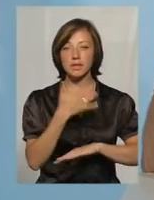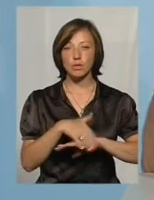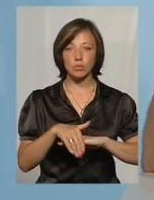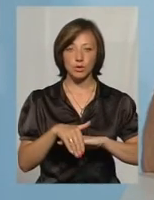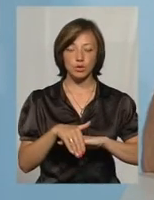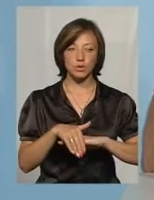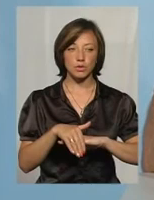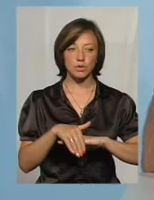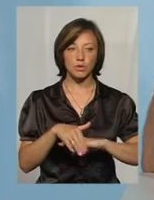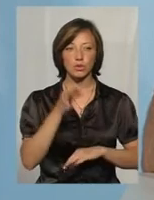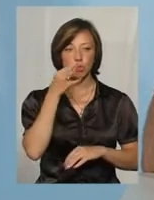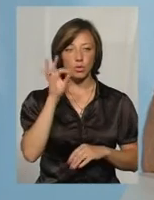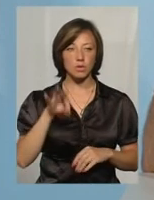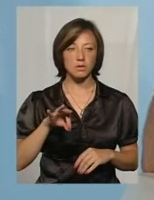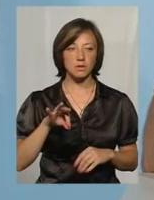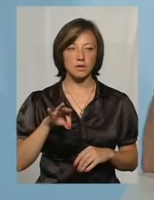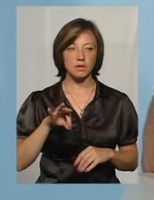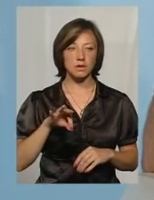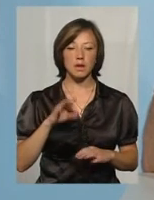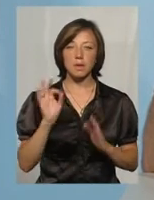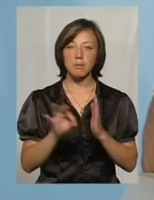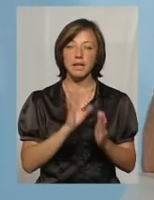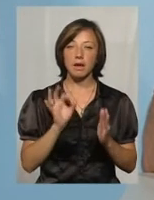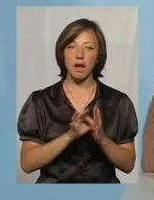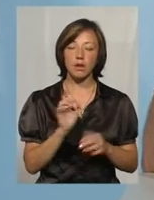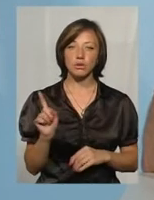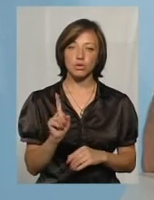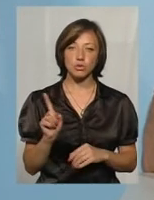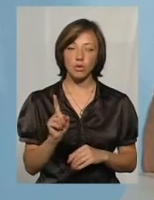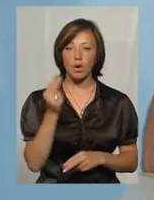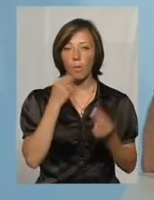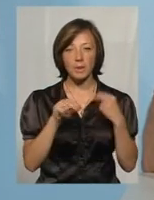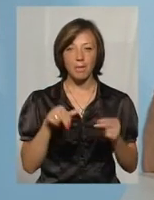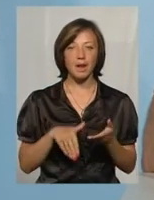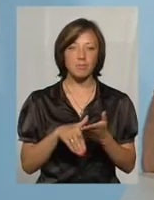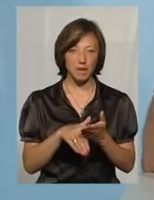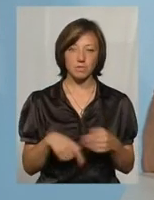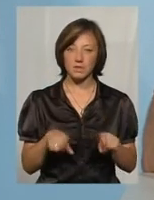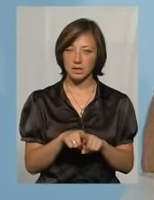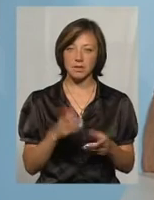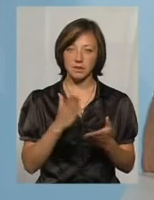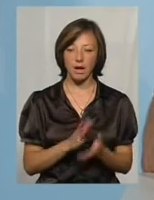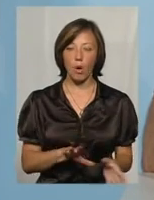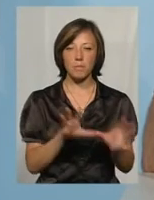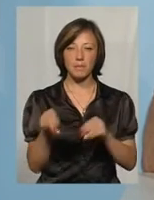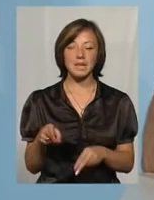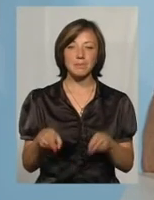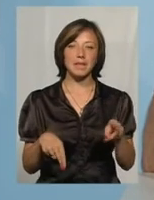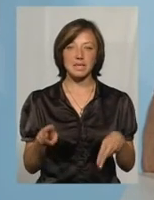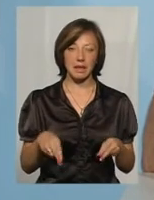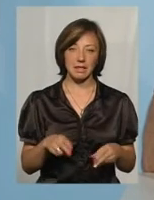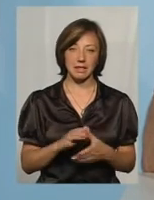досвід підказує, що оптимальним методом все-таки є трансплантація нирки.